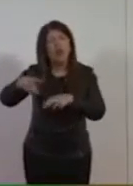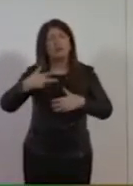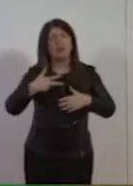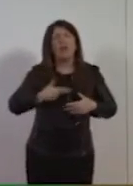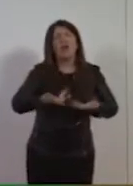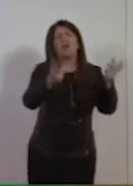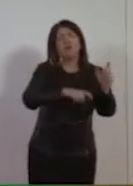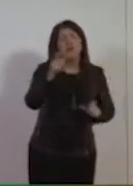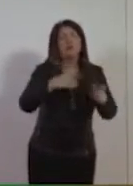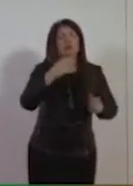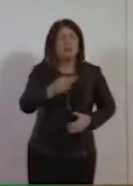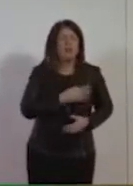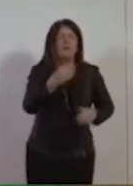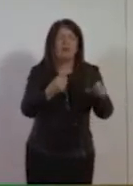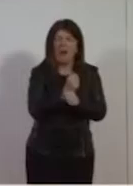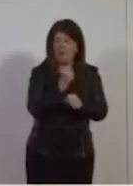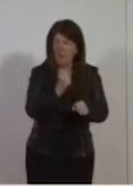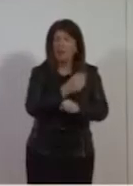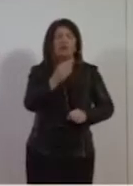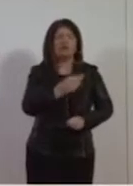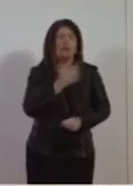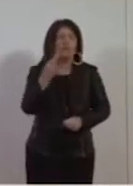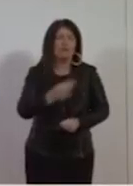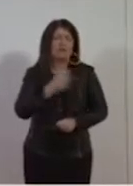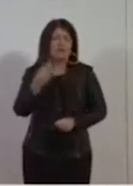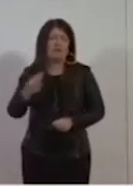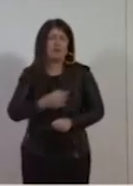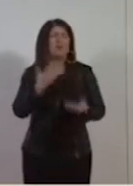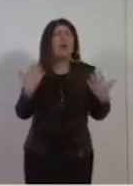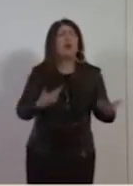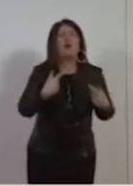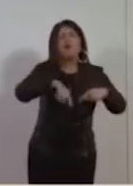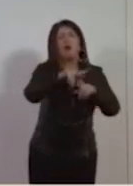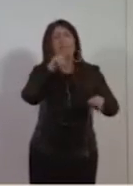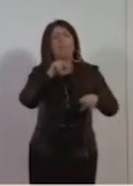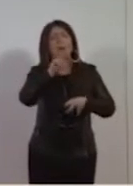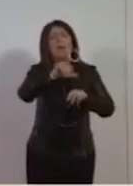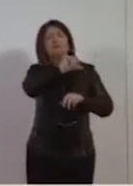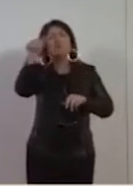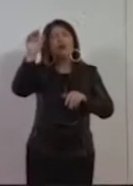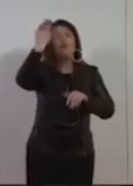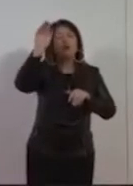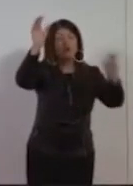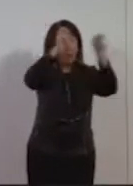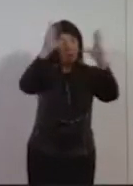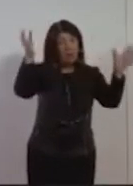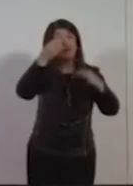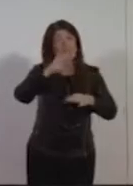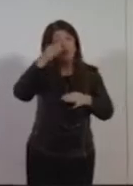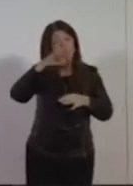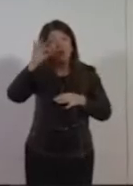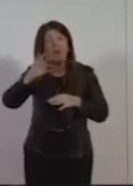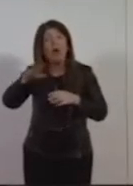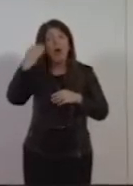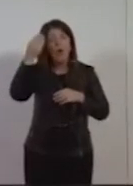che soffrono, soffrono, soffrono. E se noi parliamo solo di un futuro che loro considerano immaginabile, pensano